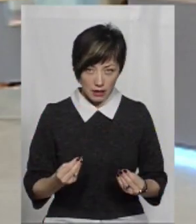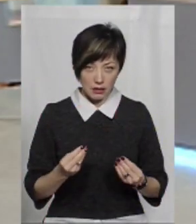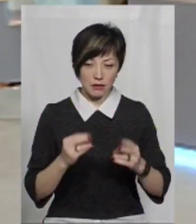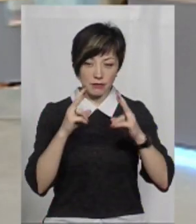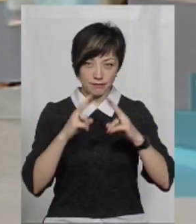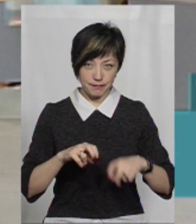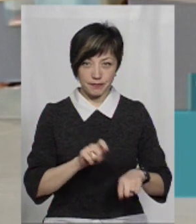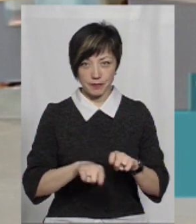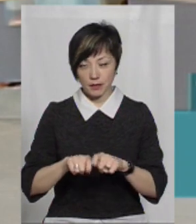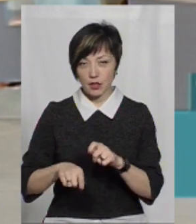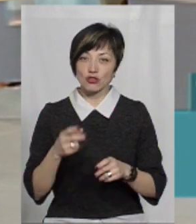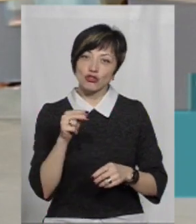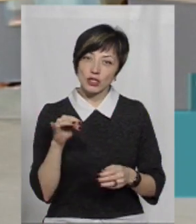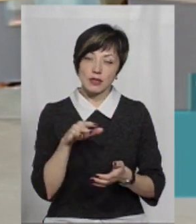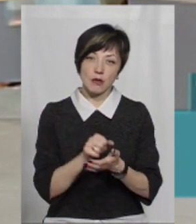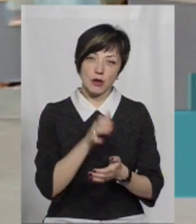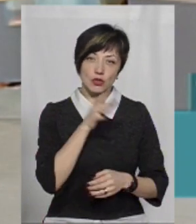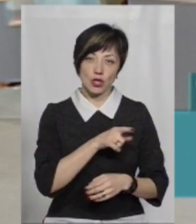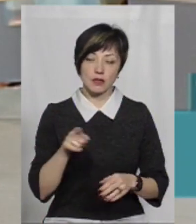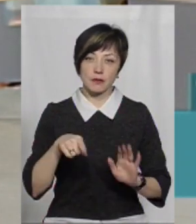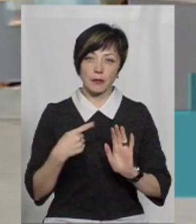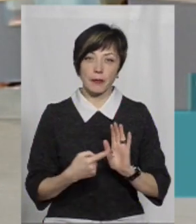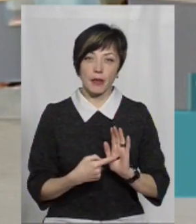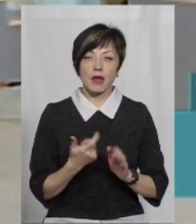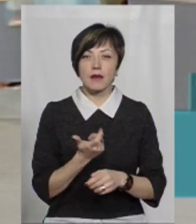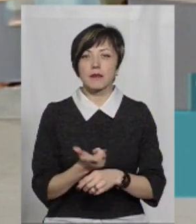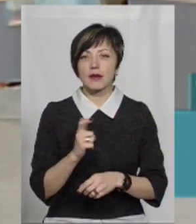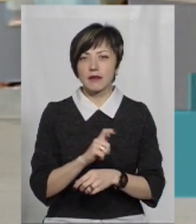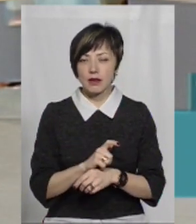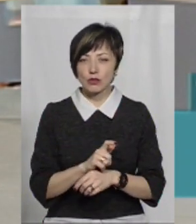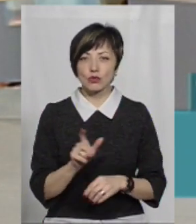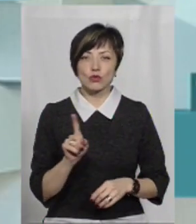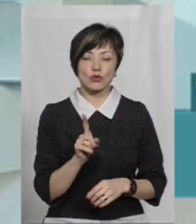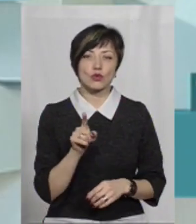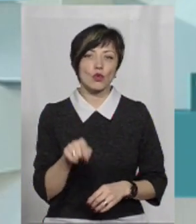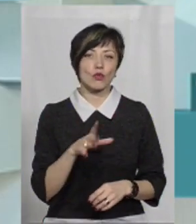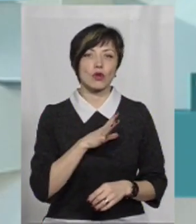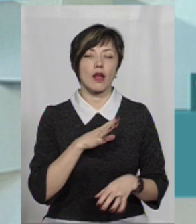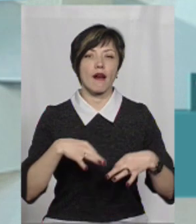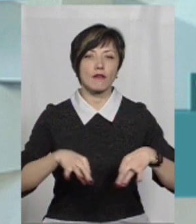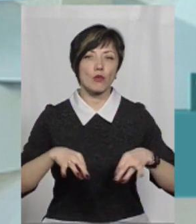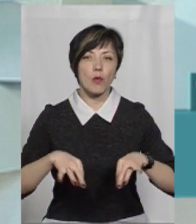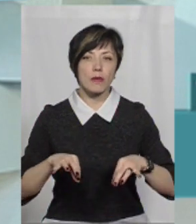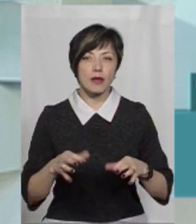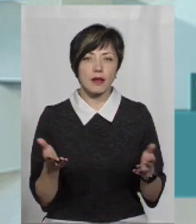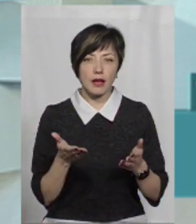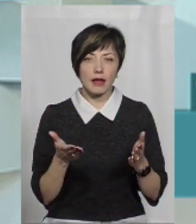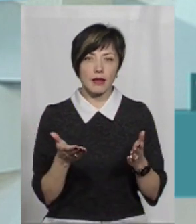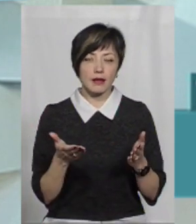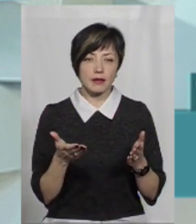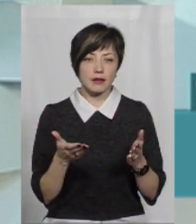опрацювати? Чи це займе ще якийсь час? Ні, ну, переважно то були, скажімо так, автомобілі, які